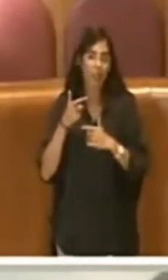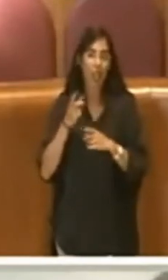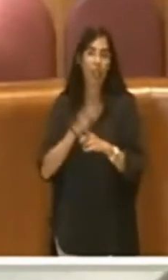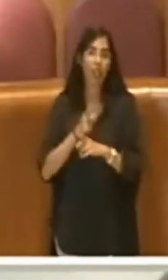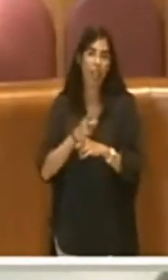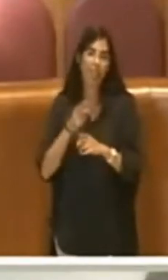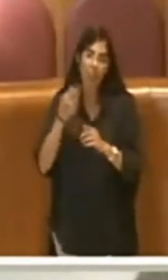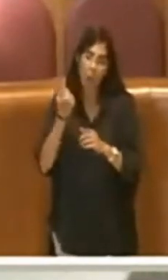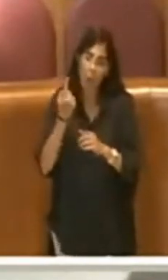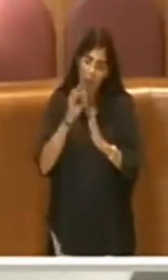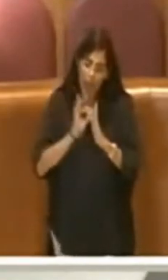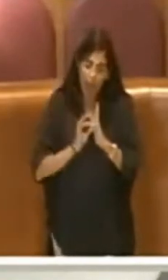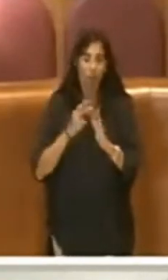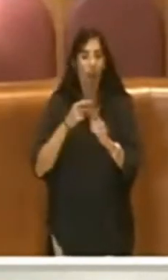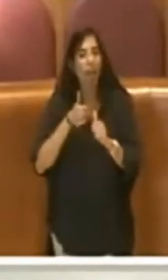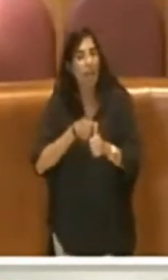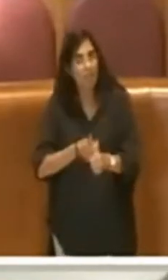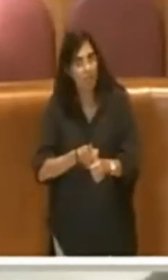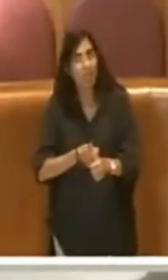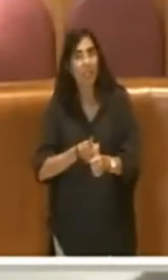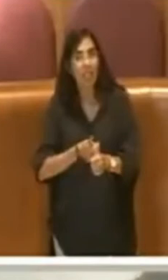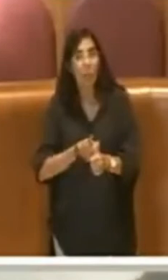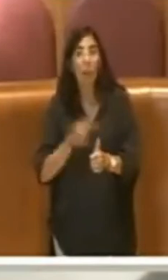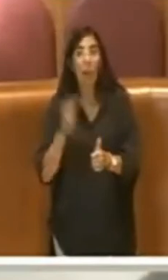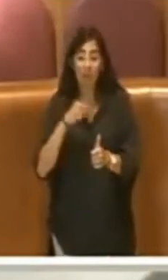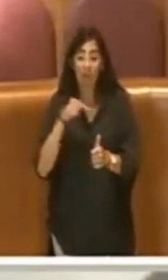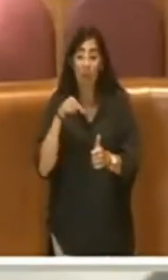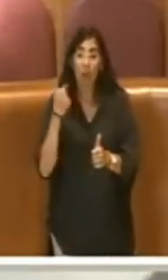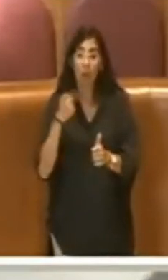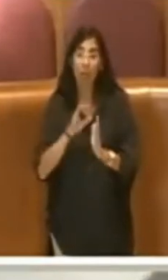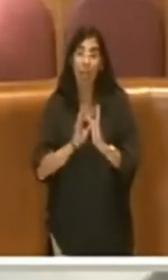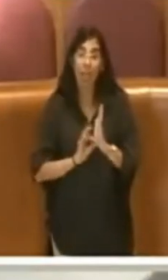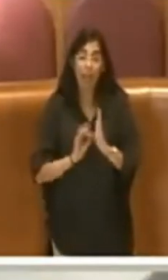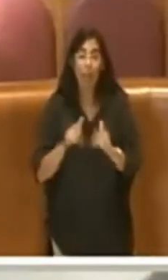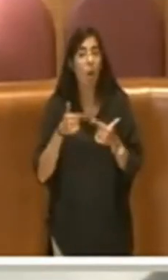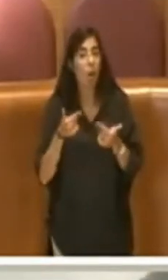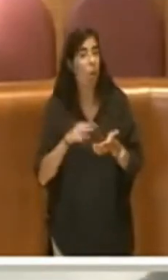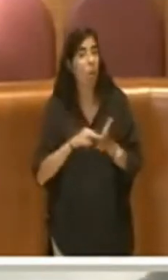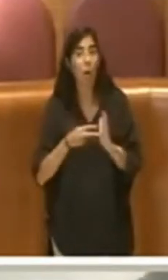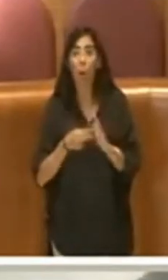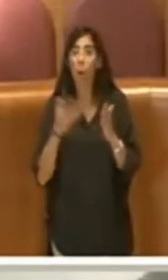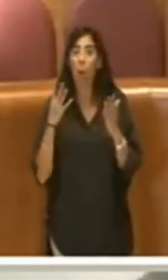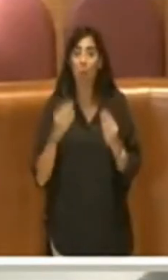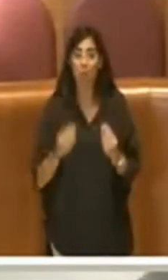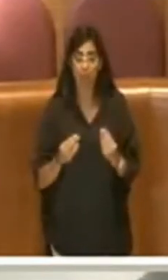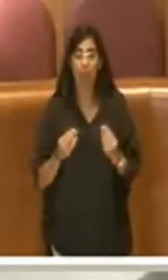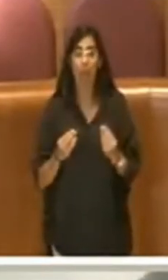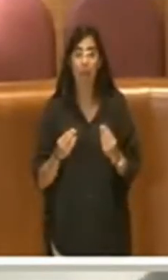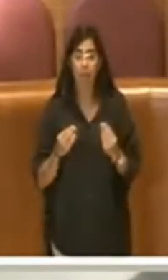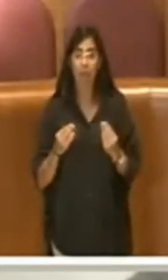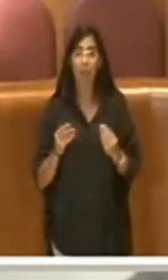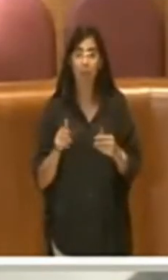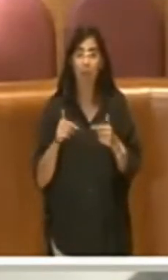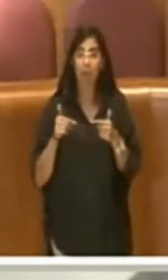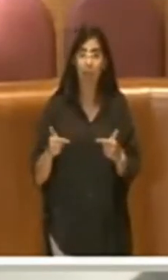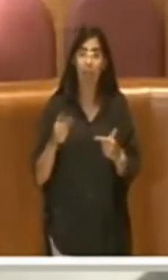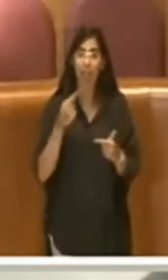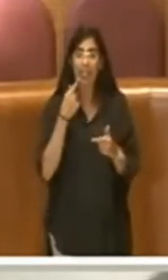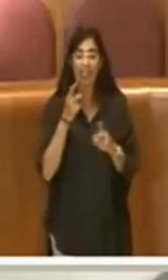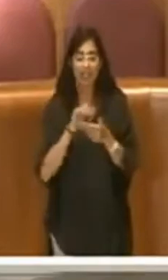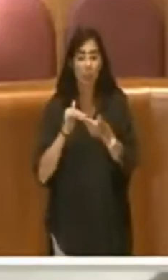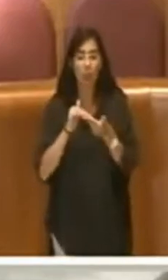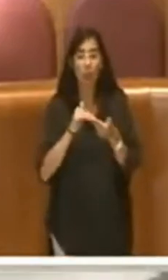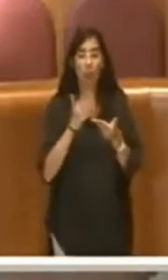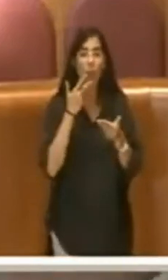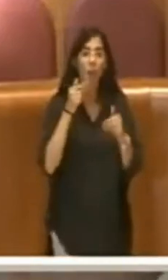realtà ha creato dei problemi che hanno contestato poi le società che volevano partecipare al bando e questo ci ha messo in